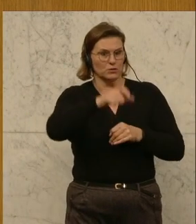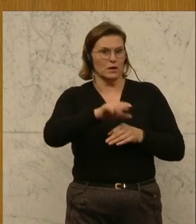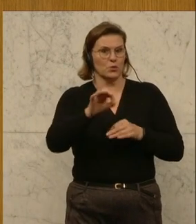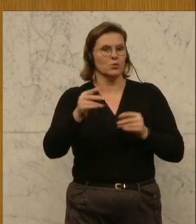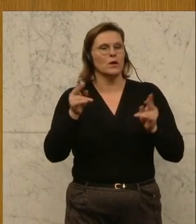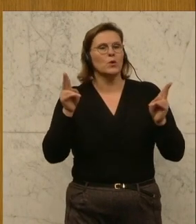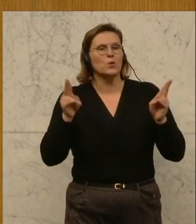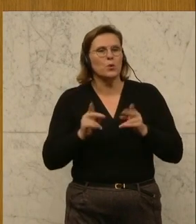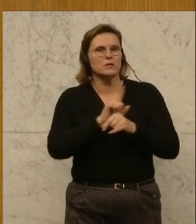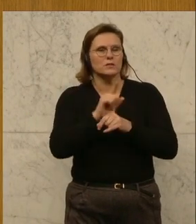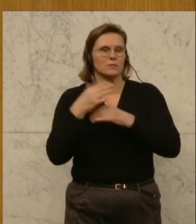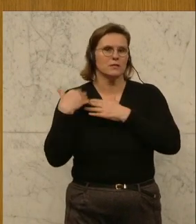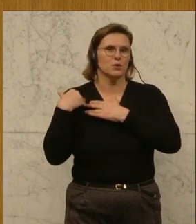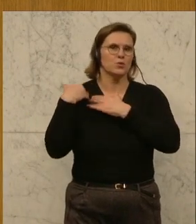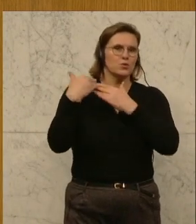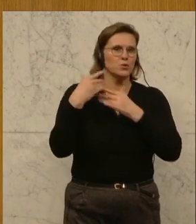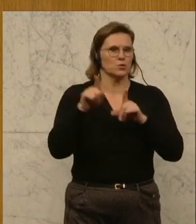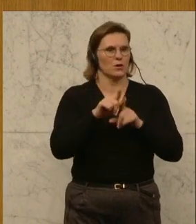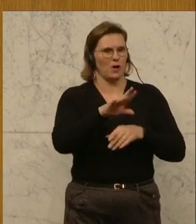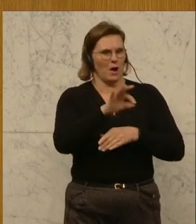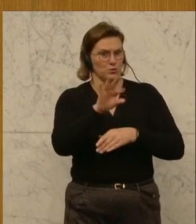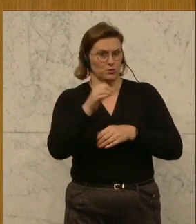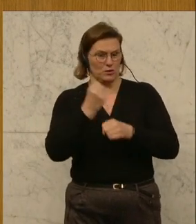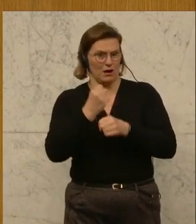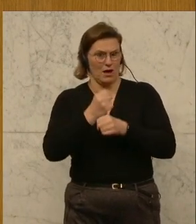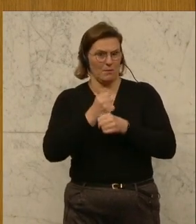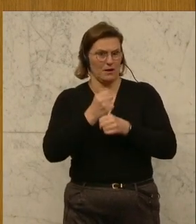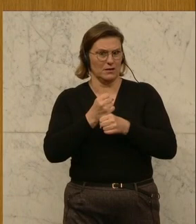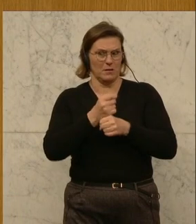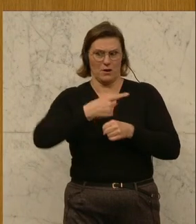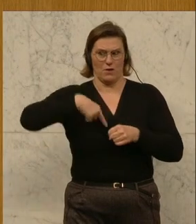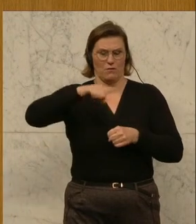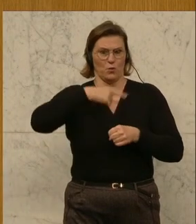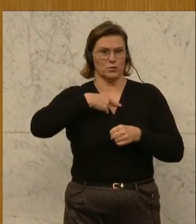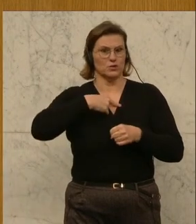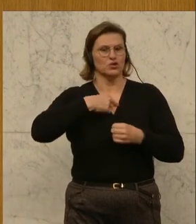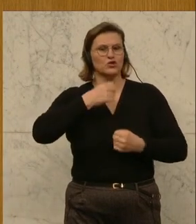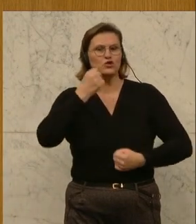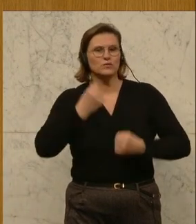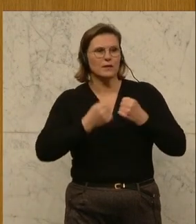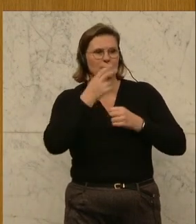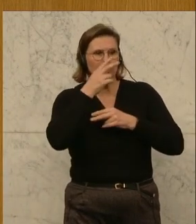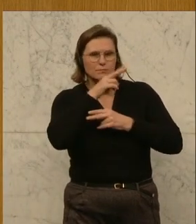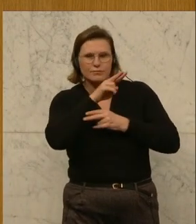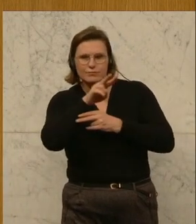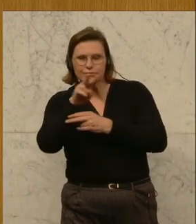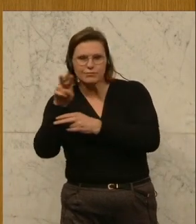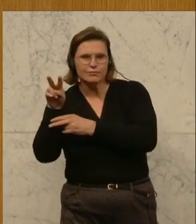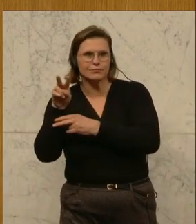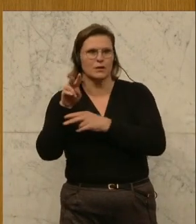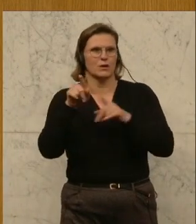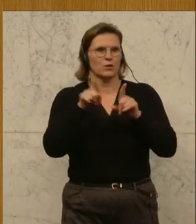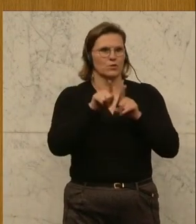sich die Arbeitsbedingungen aussuchen kann. Aber erstens erschwert es uns einen Überblick. Zweitens reduziert es die